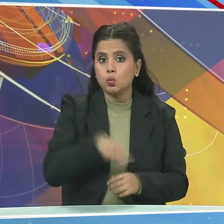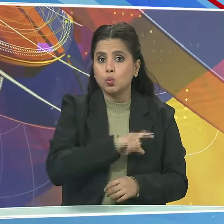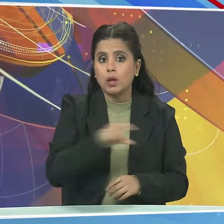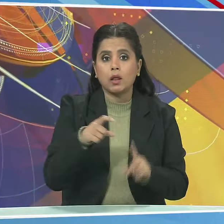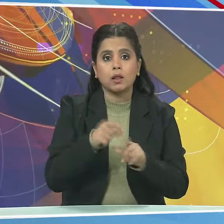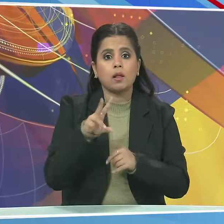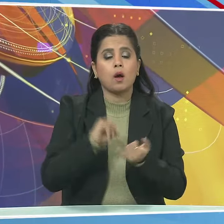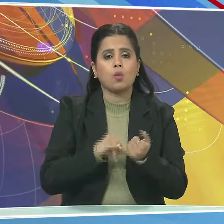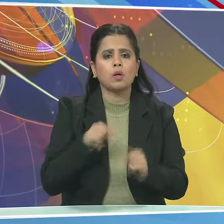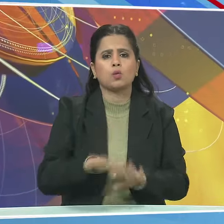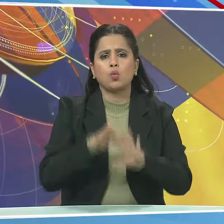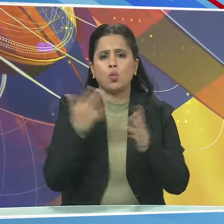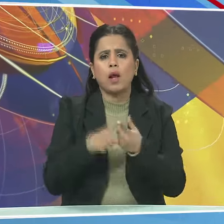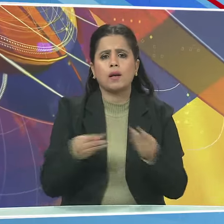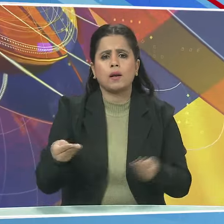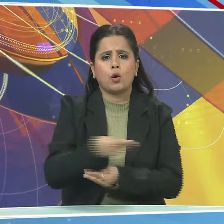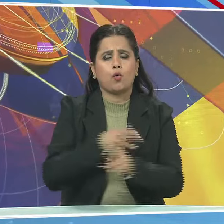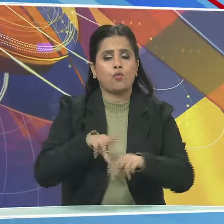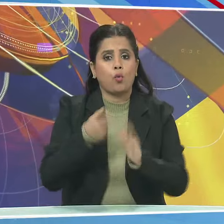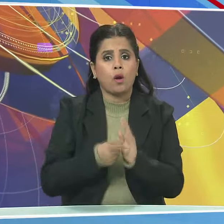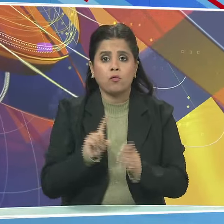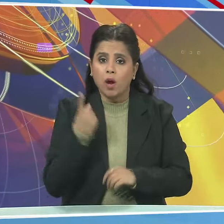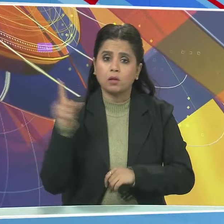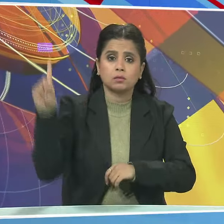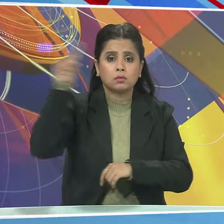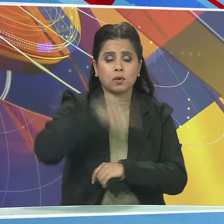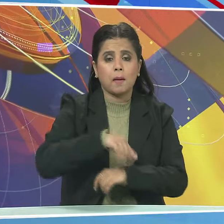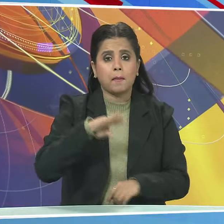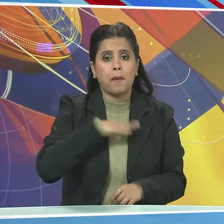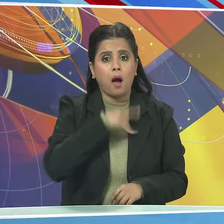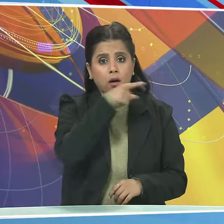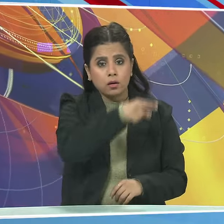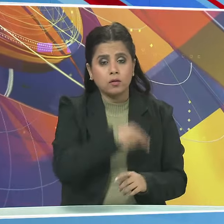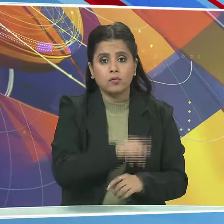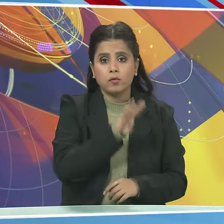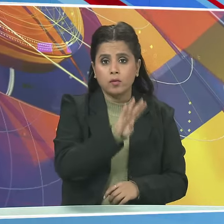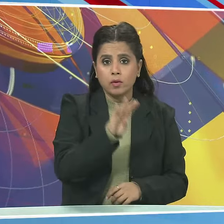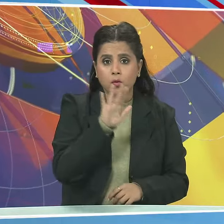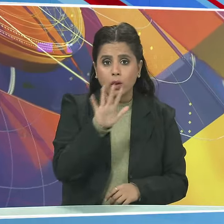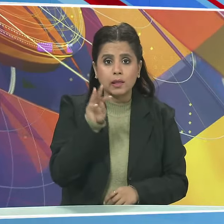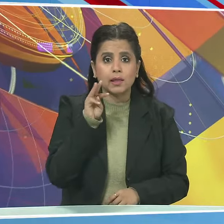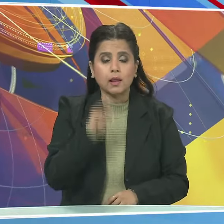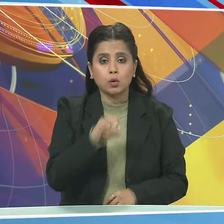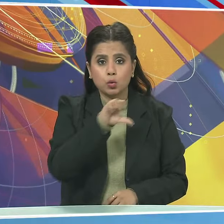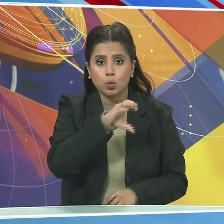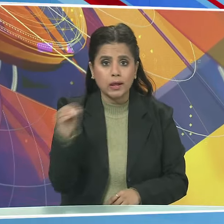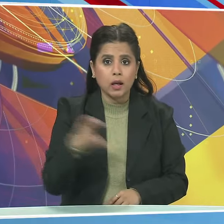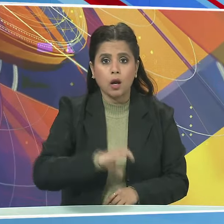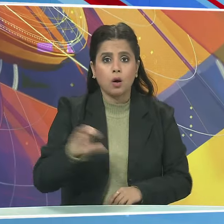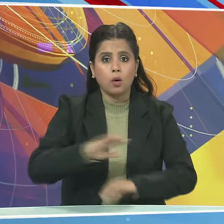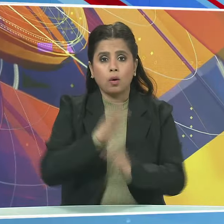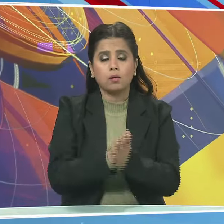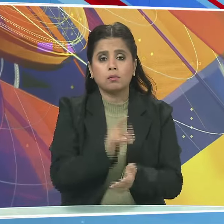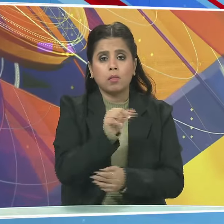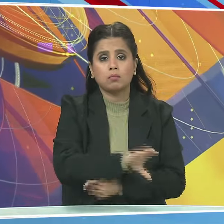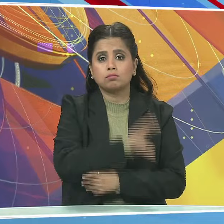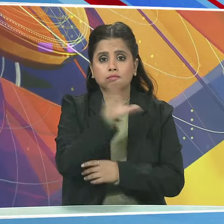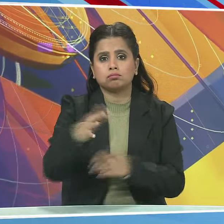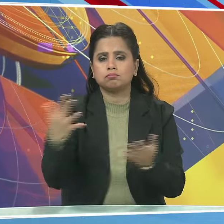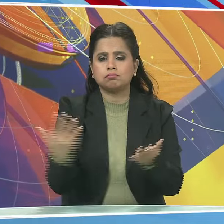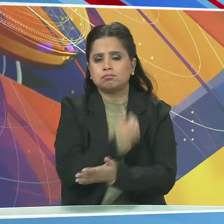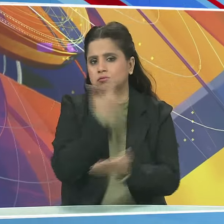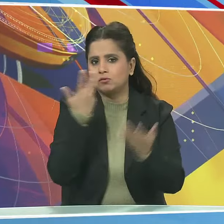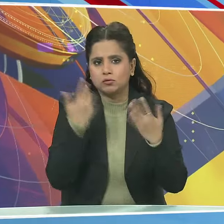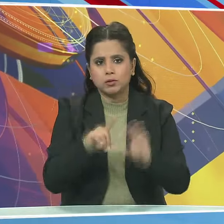दावोस में World Economic Forum के पहले ही दिन महराश्र ने 45,900 करोड का निवेश करार हासिल